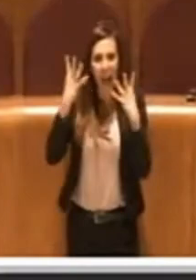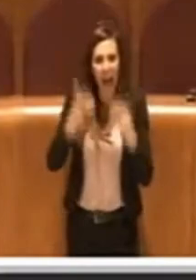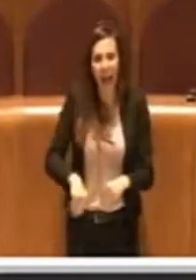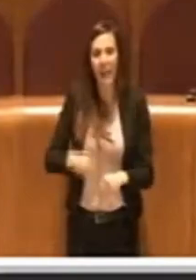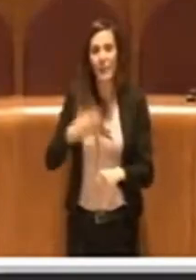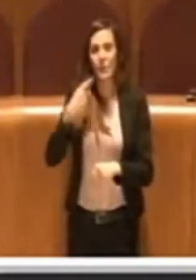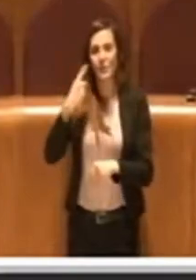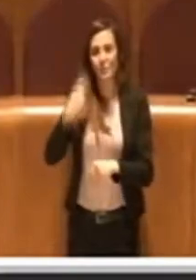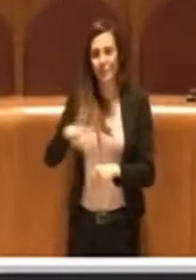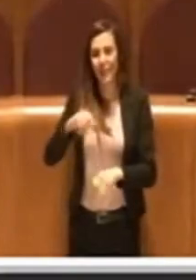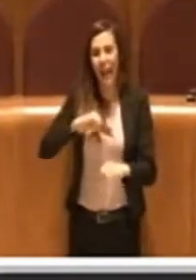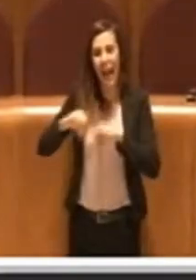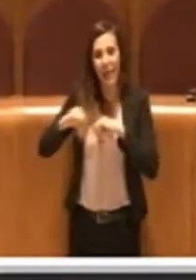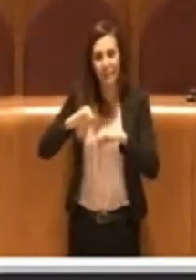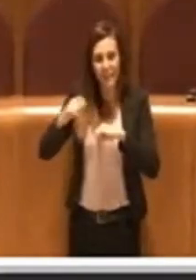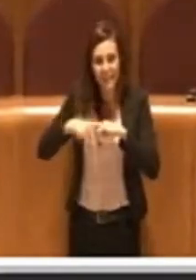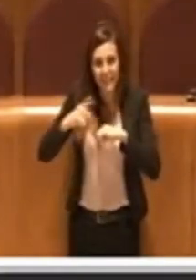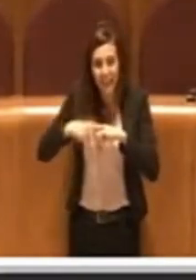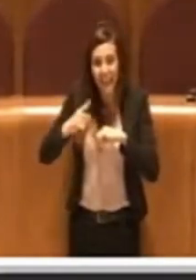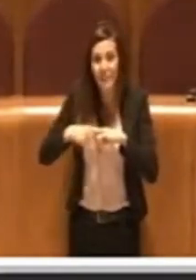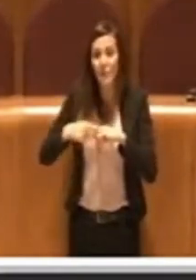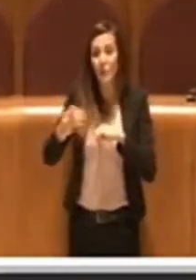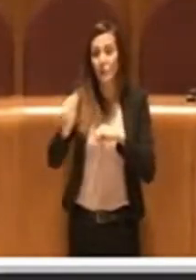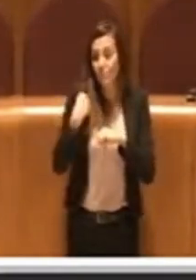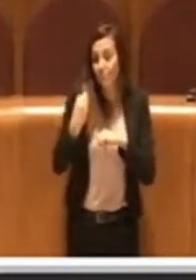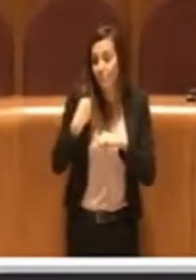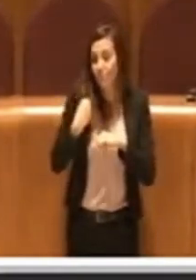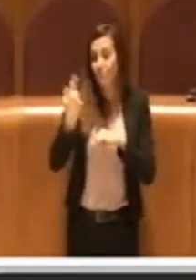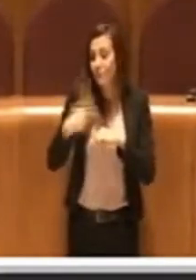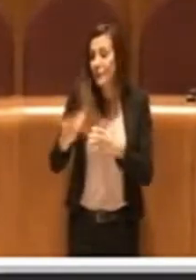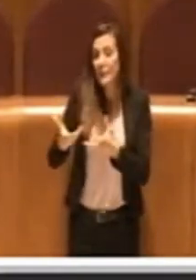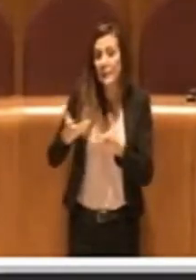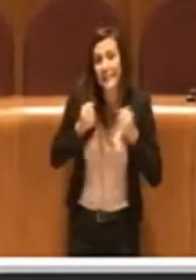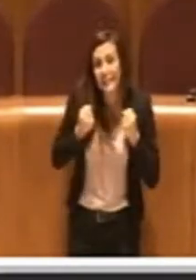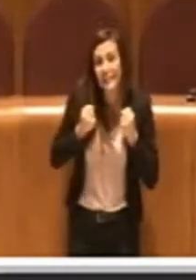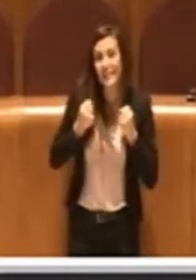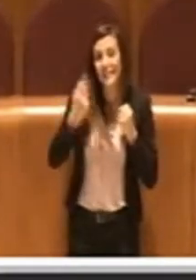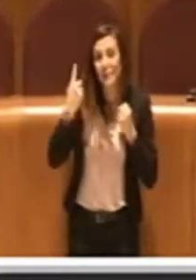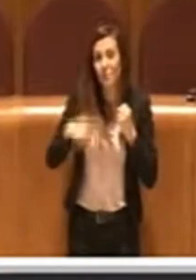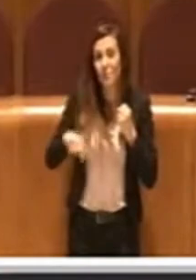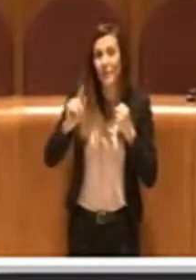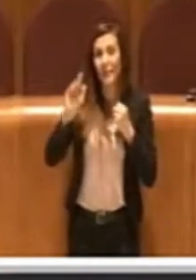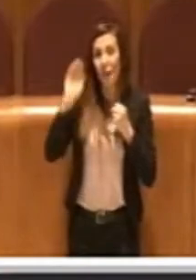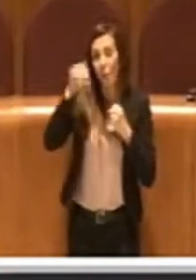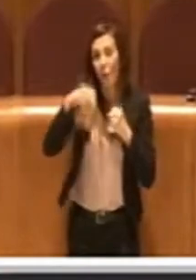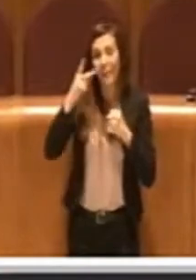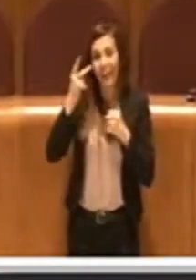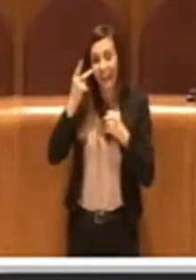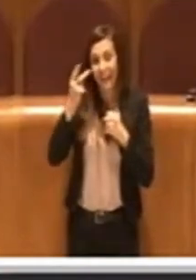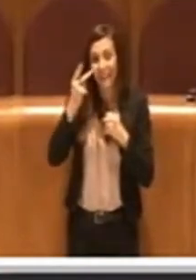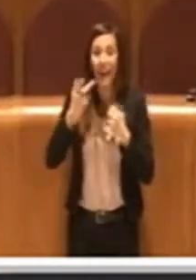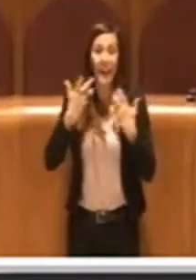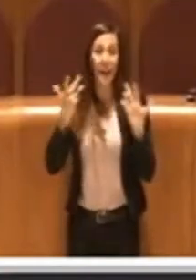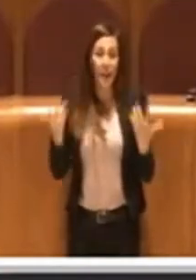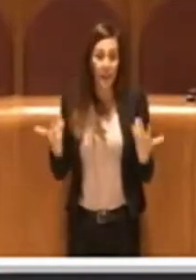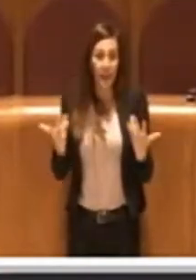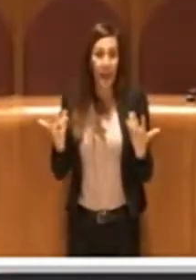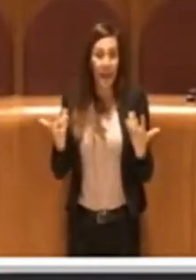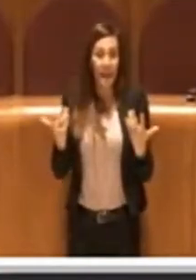chiedeva a questa amministrazione il ritiro della delibera appunto per l'individuazione dell'area di Monte Carnevale ma ovviamente